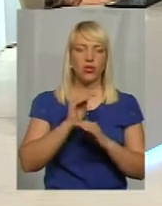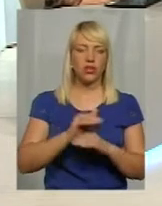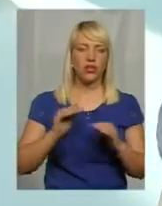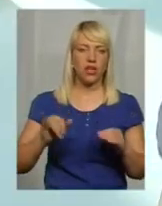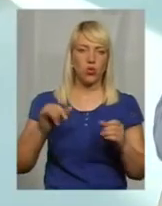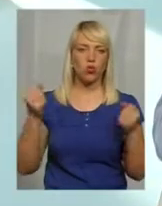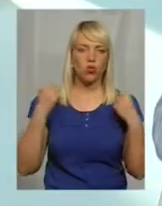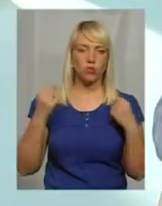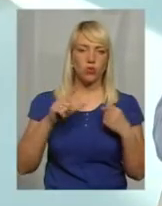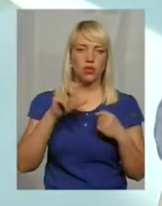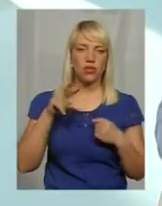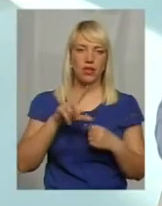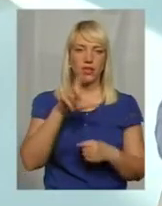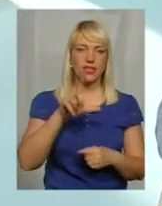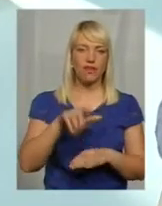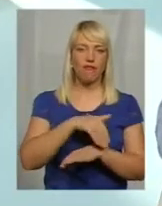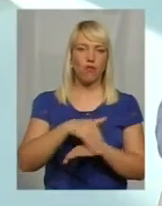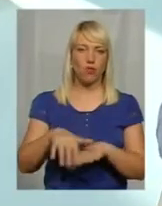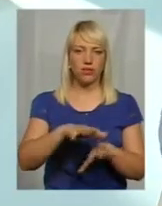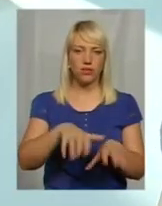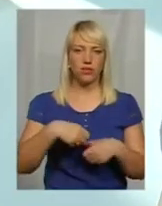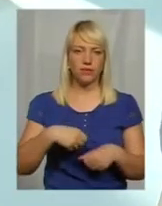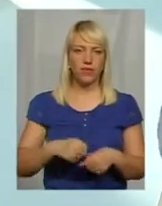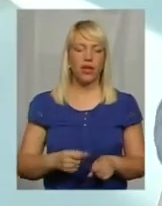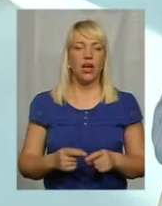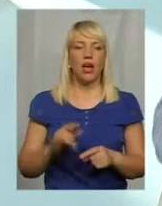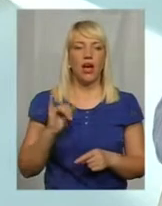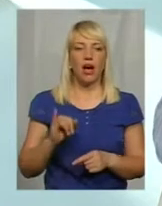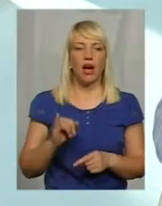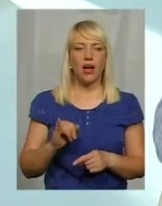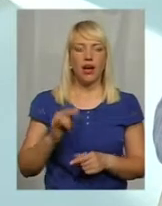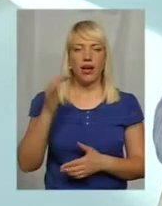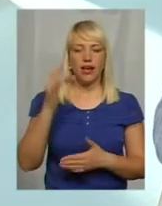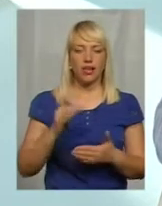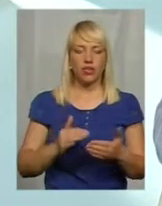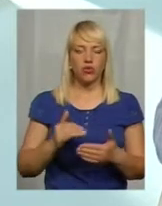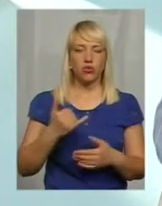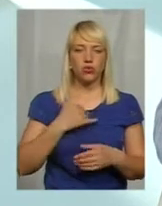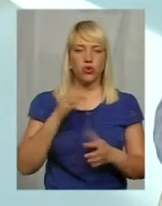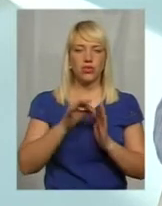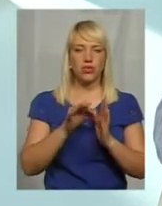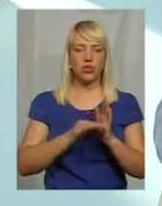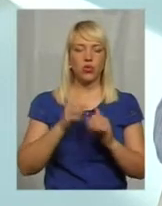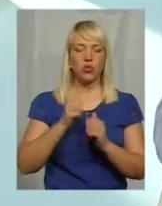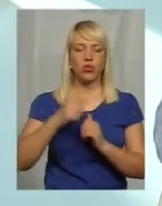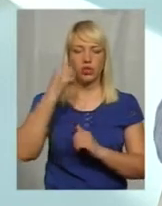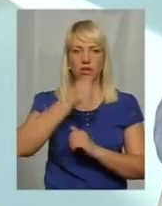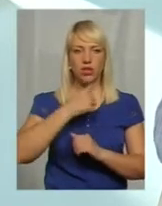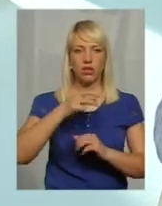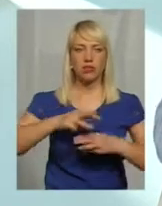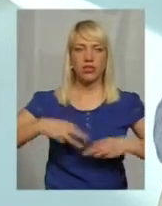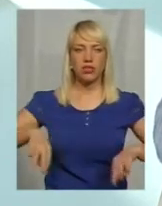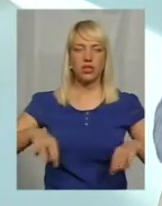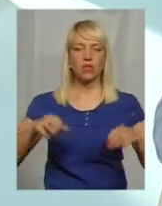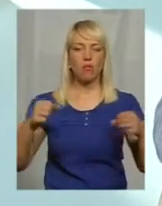спортивні майдальнички, на стадіони. Значить, рейтинговість оцінює кожен рік, в кінці року оцінює Міністерство